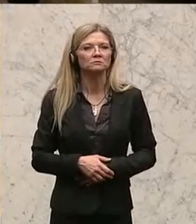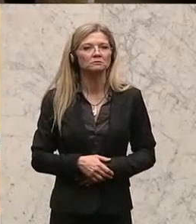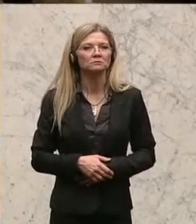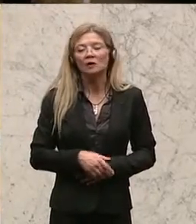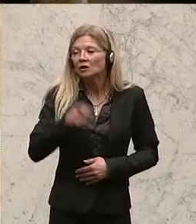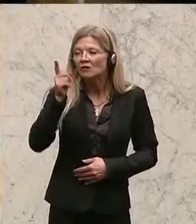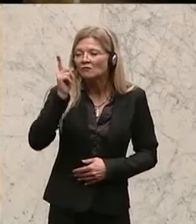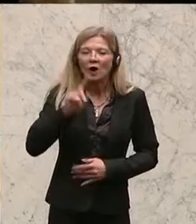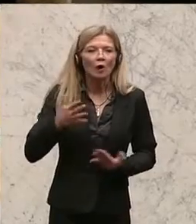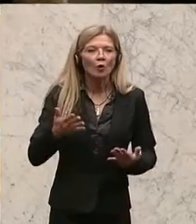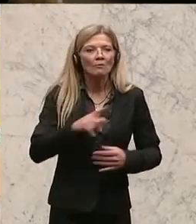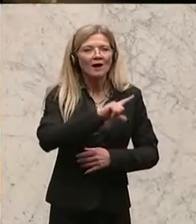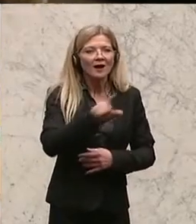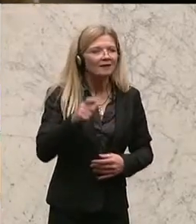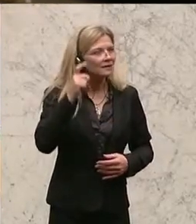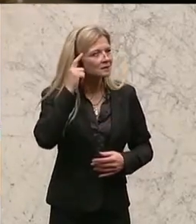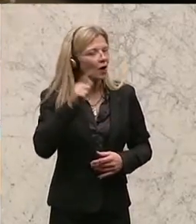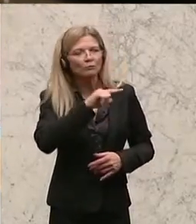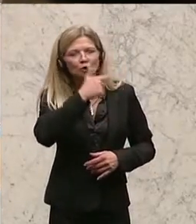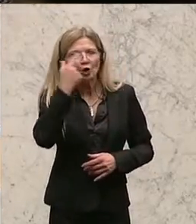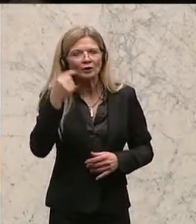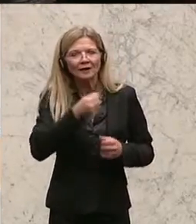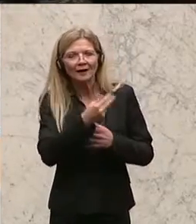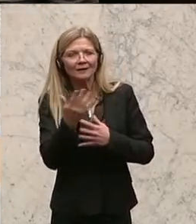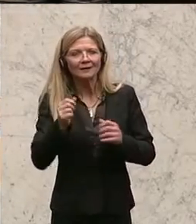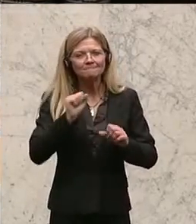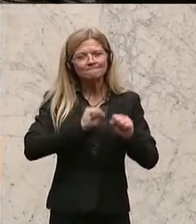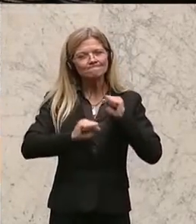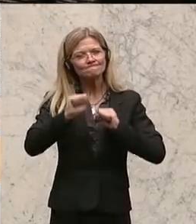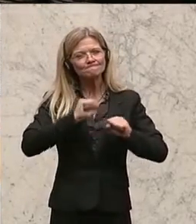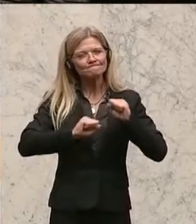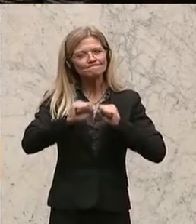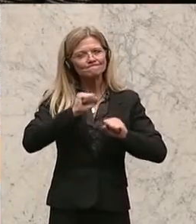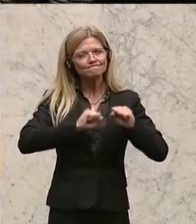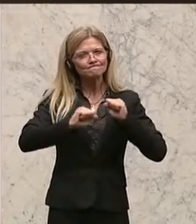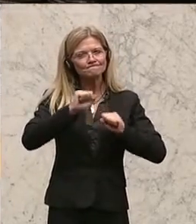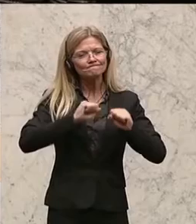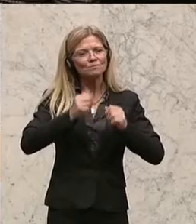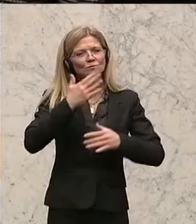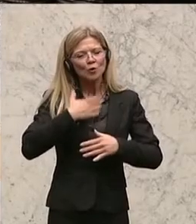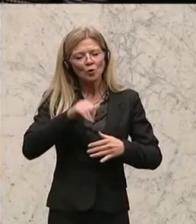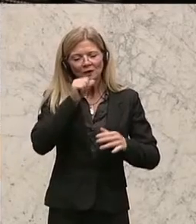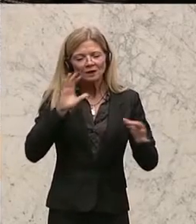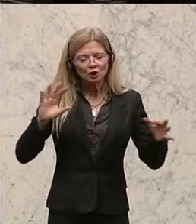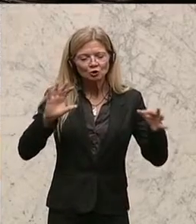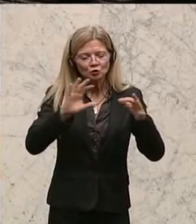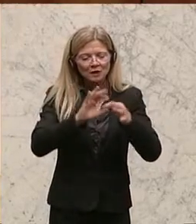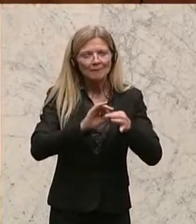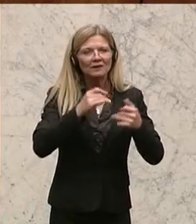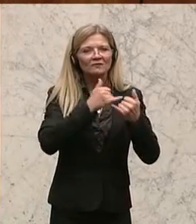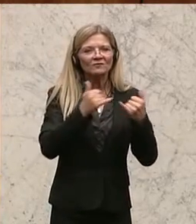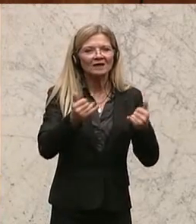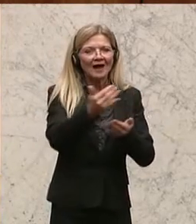so manche Landeshauptleute so strikt gegen die Zusammenführung von Einnahmen- und Ausgabenverantwortung, also gegen Maßnahmen,